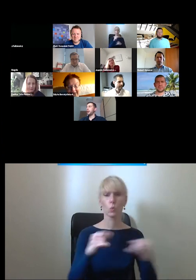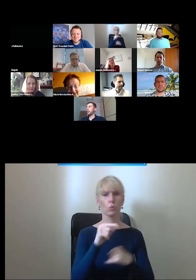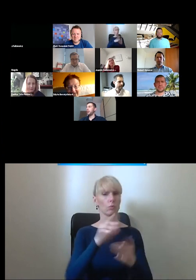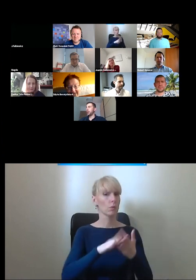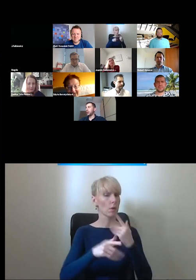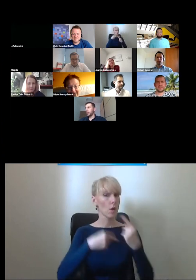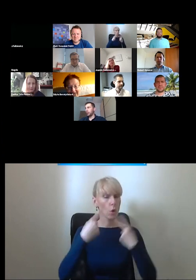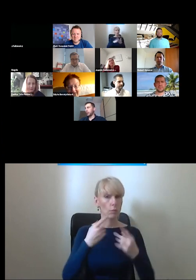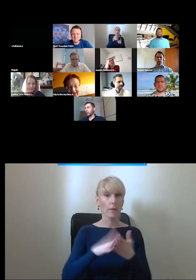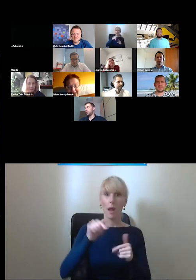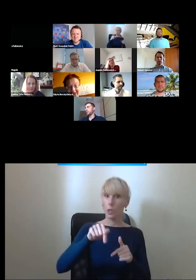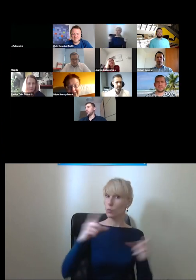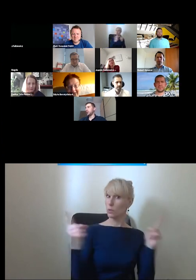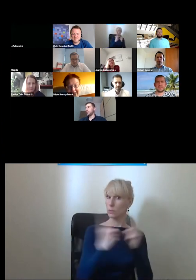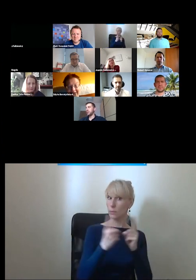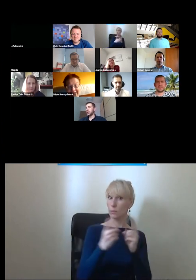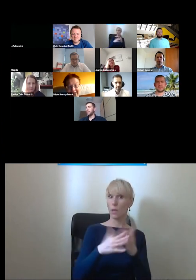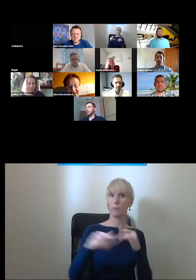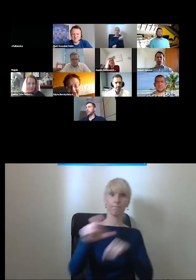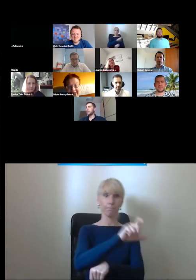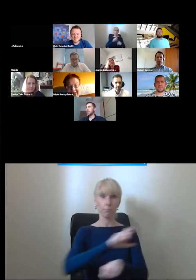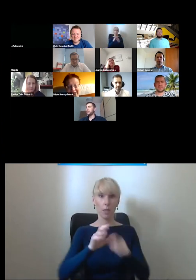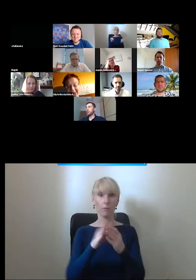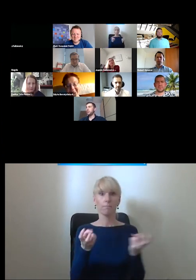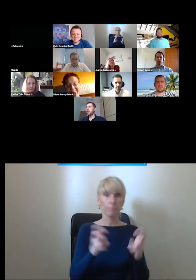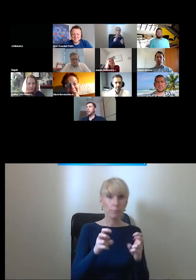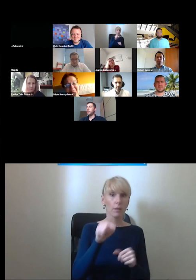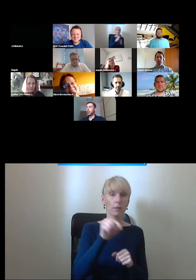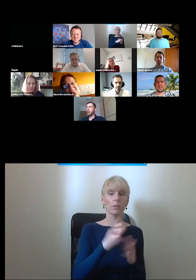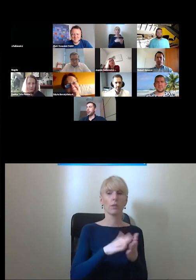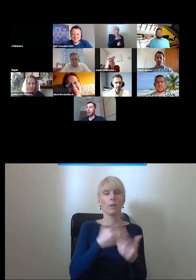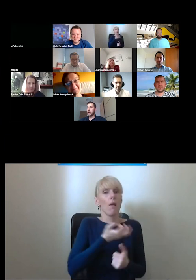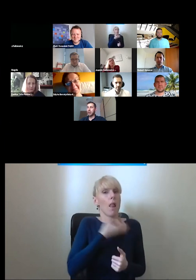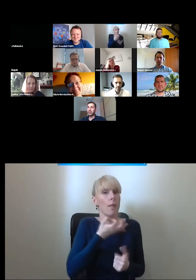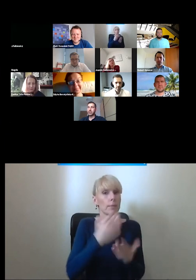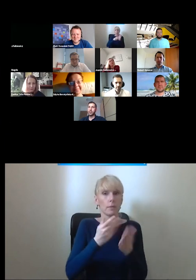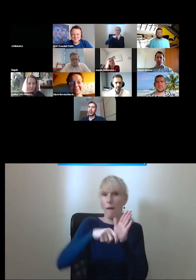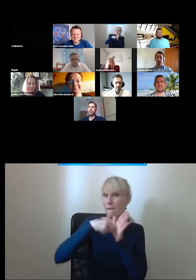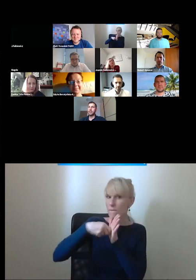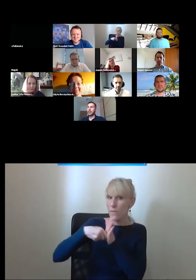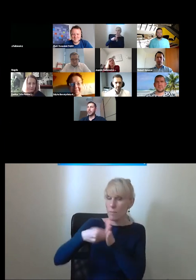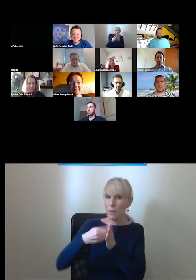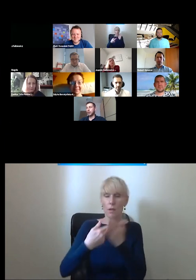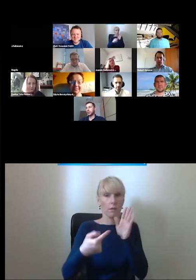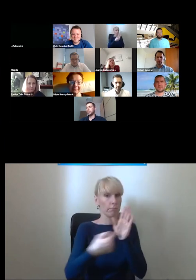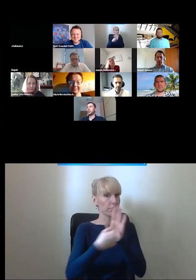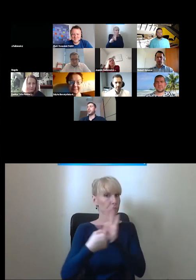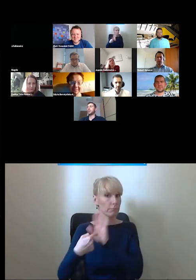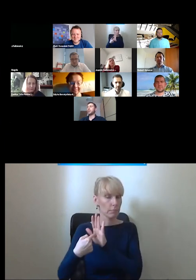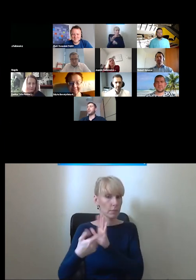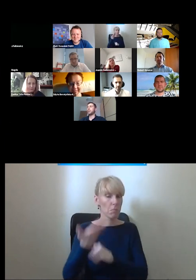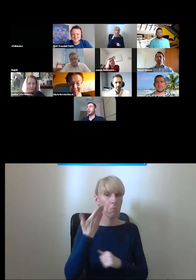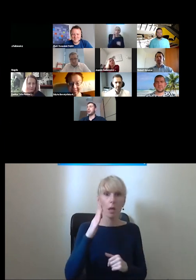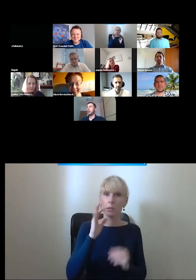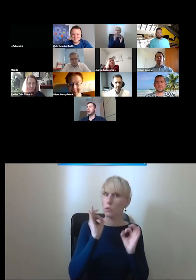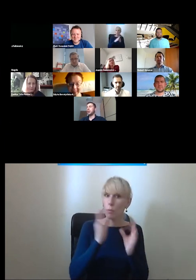drogę aby taką platformą się stawać coraz lepszą filmiki które też są pokazywane bardzo dobrze